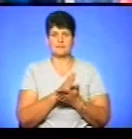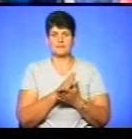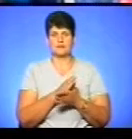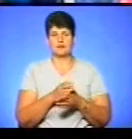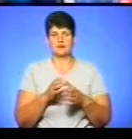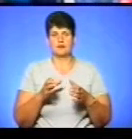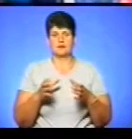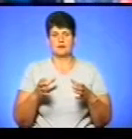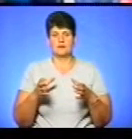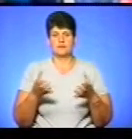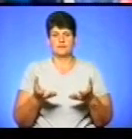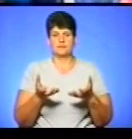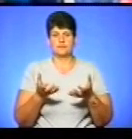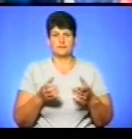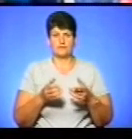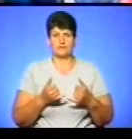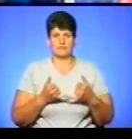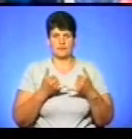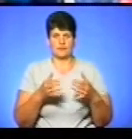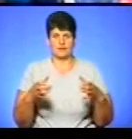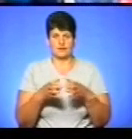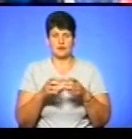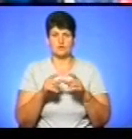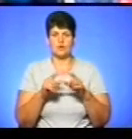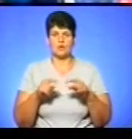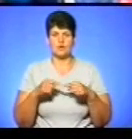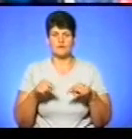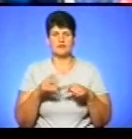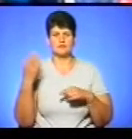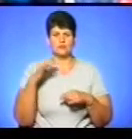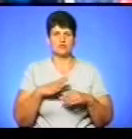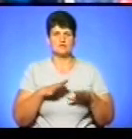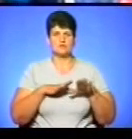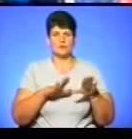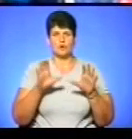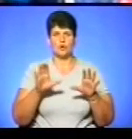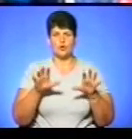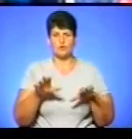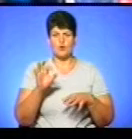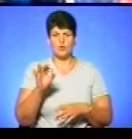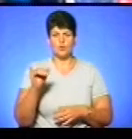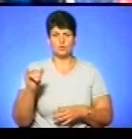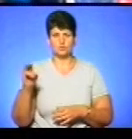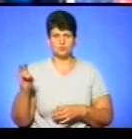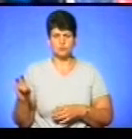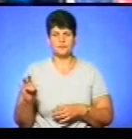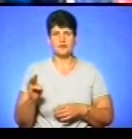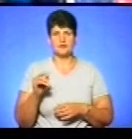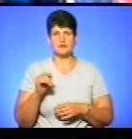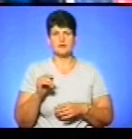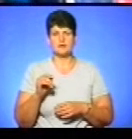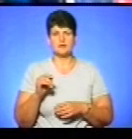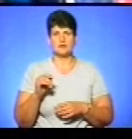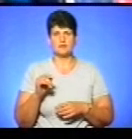організації Молодіжного націоналістичного конгресу. В той час він був доступником голови ОУН і одним із творців МНК